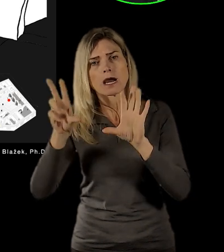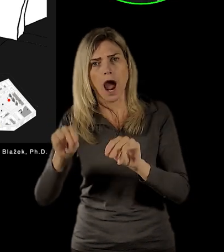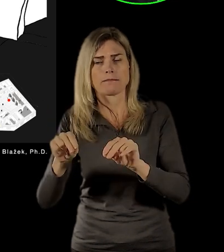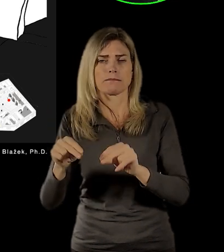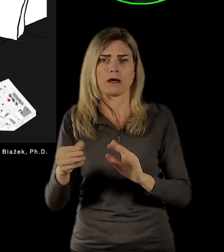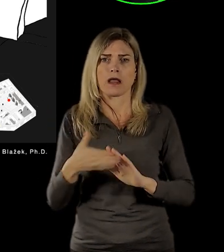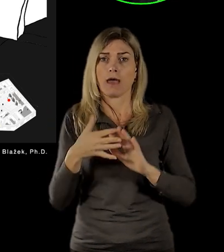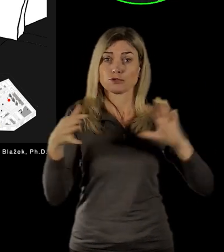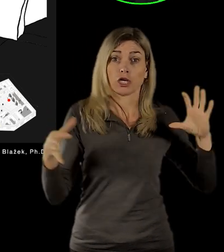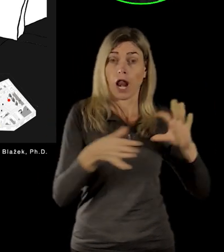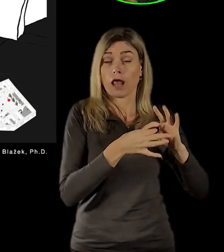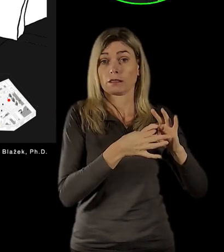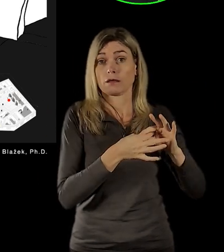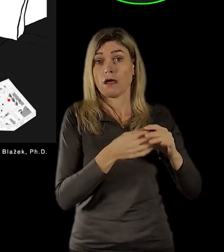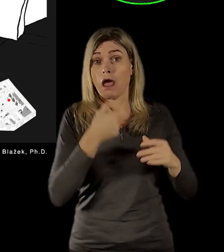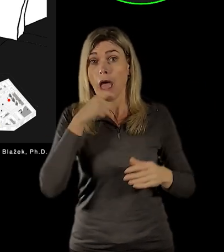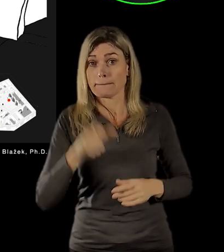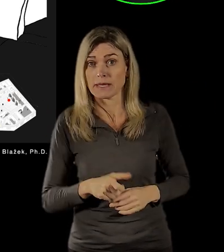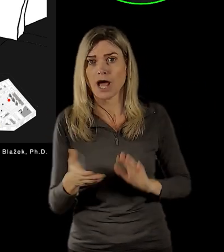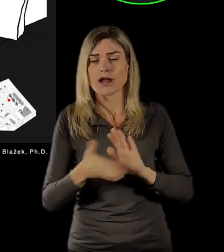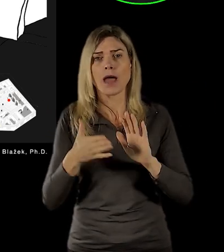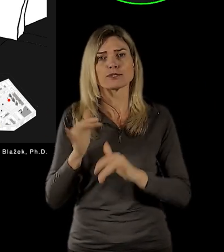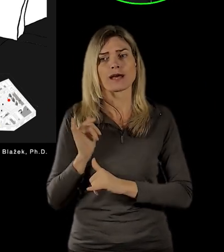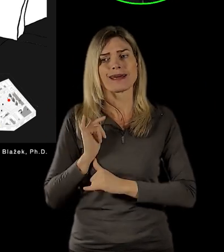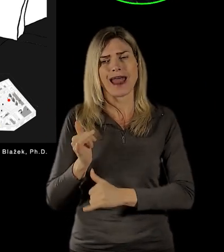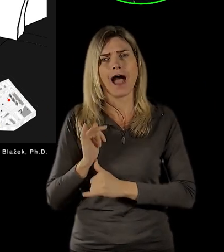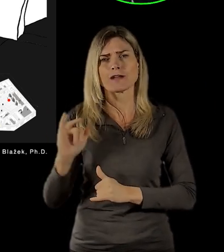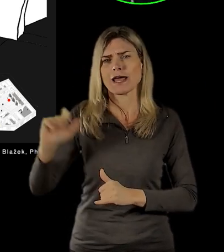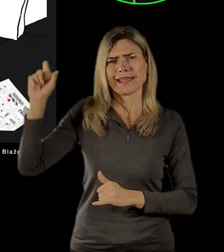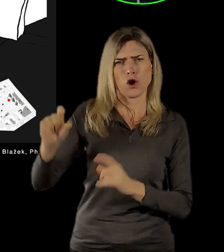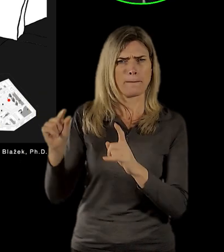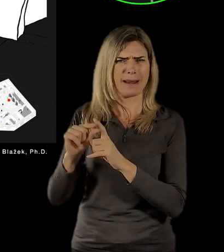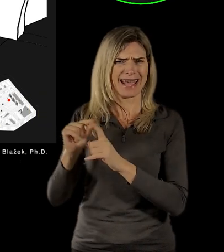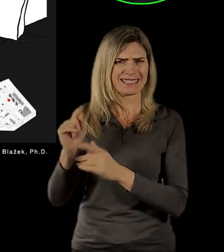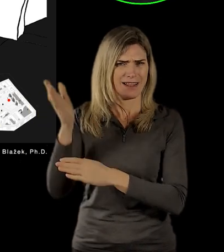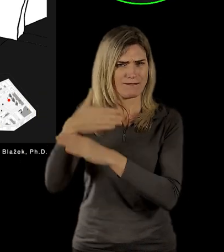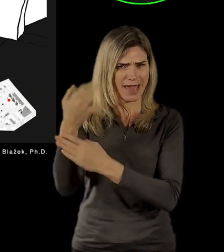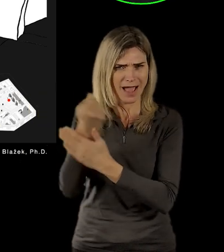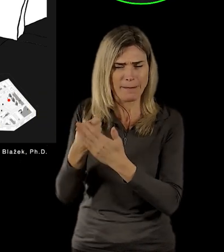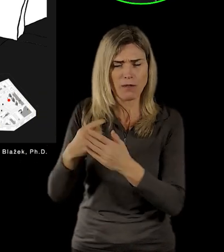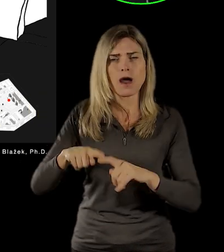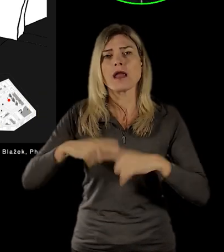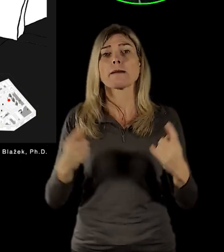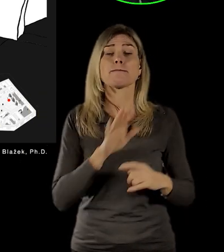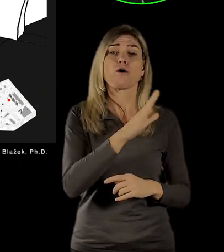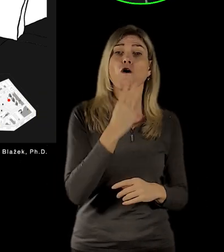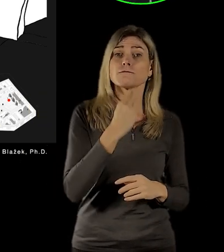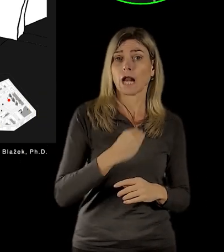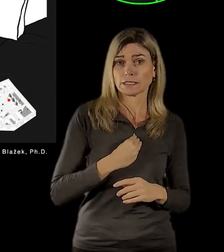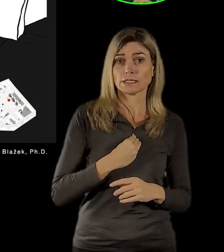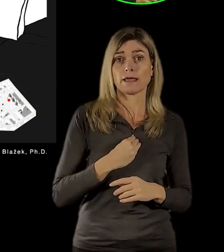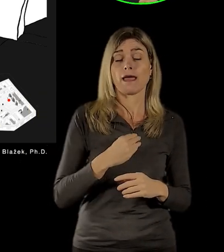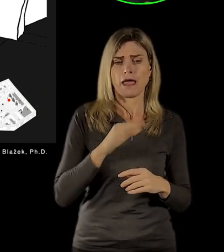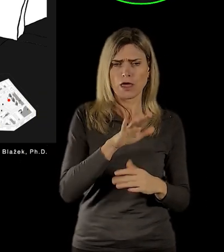to byl třeba americký vliv, když se díváte na návrhy třeba prejsigovy vlajky, nebo to byly navopak třeba francouzské vlivy a podobně.